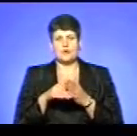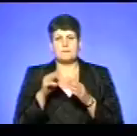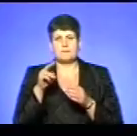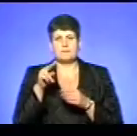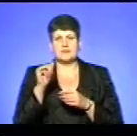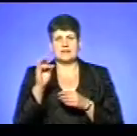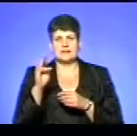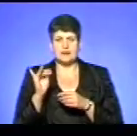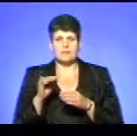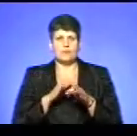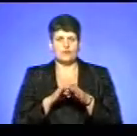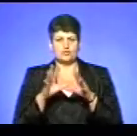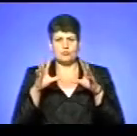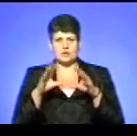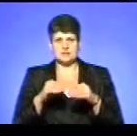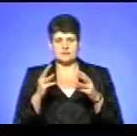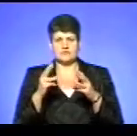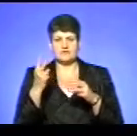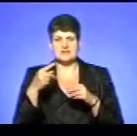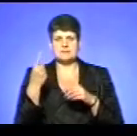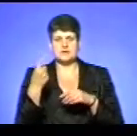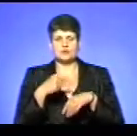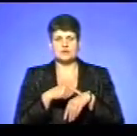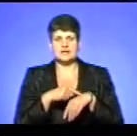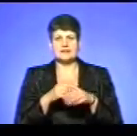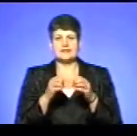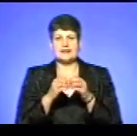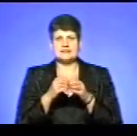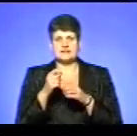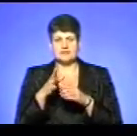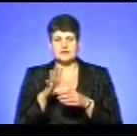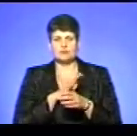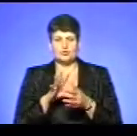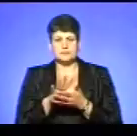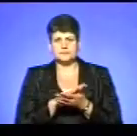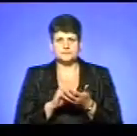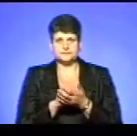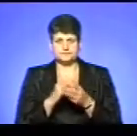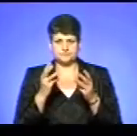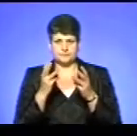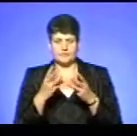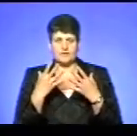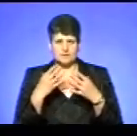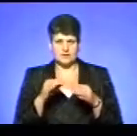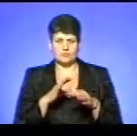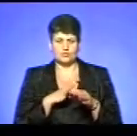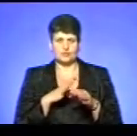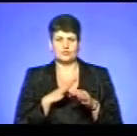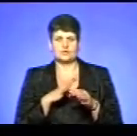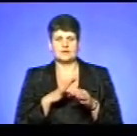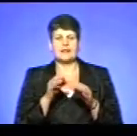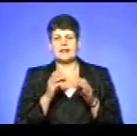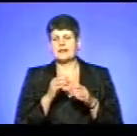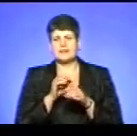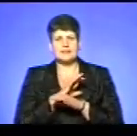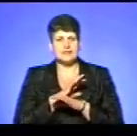погасили пожежу. О 21 годині 10 хвилин була локалізація пожежі, тобто ми її вже взяли під контроль. Не було загроз